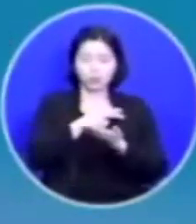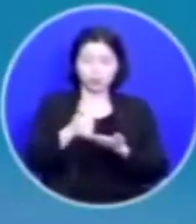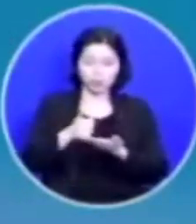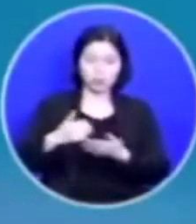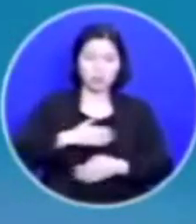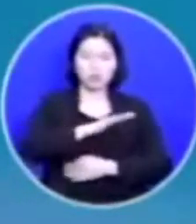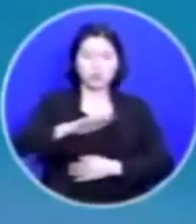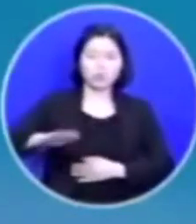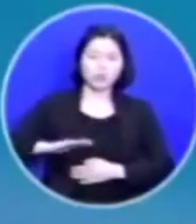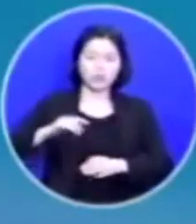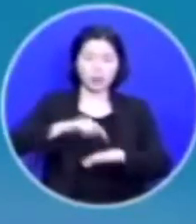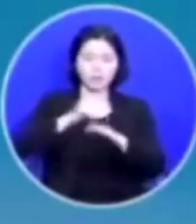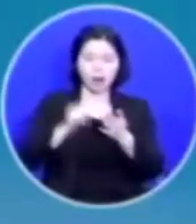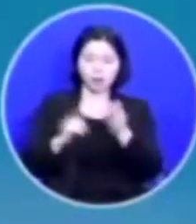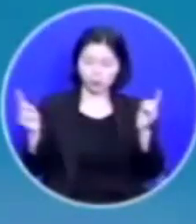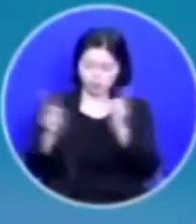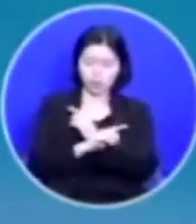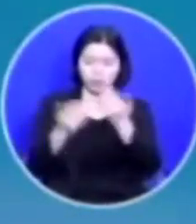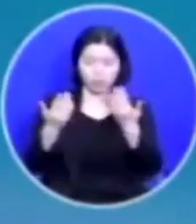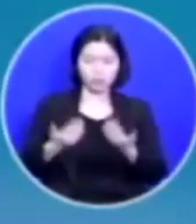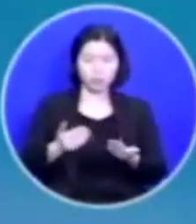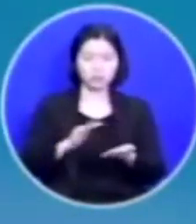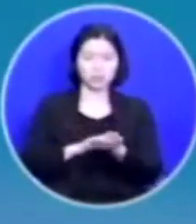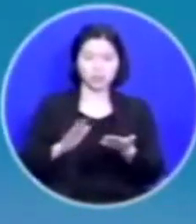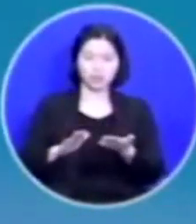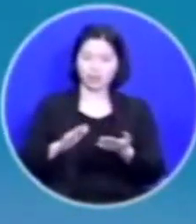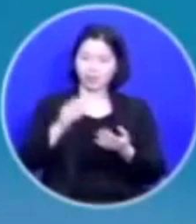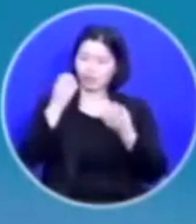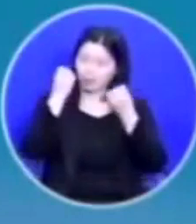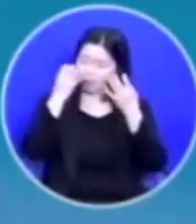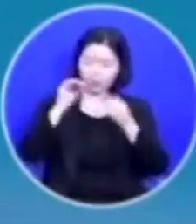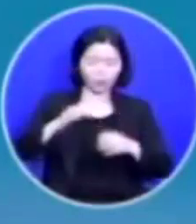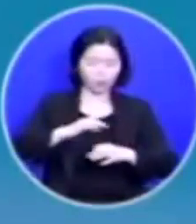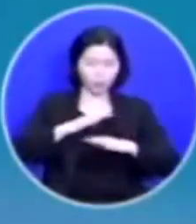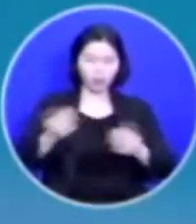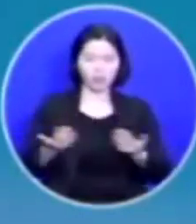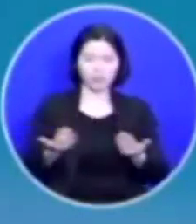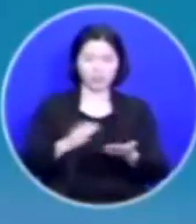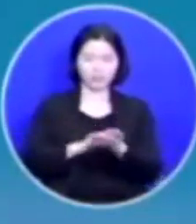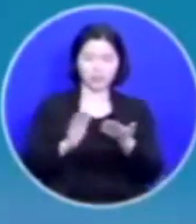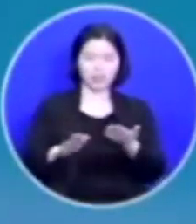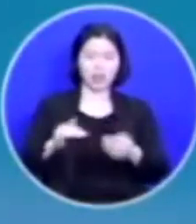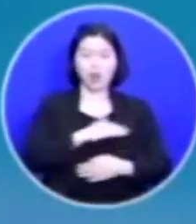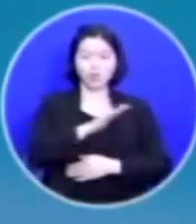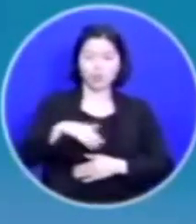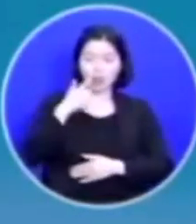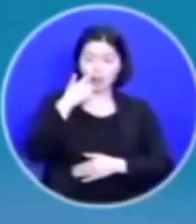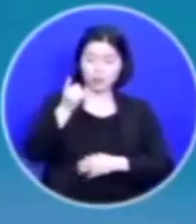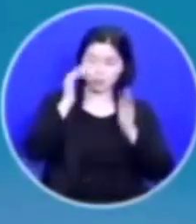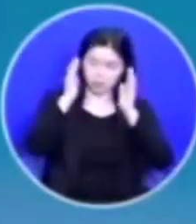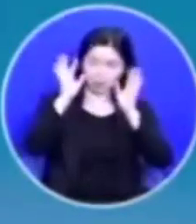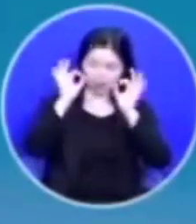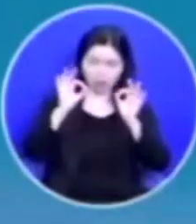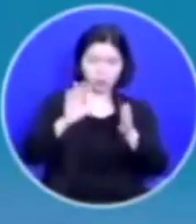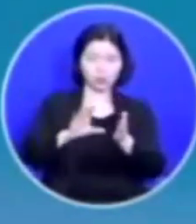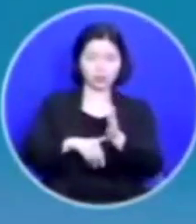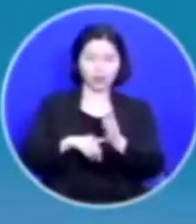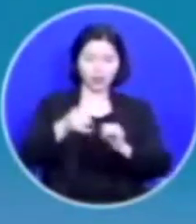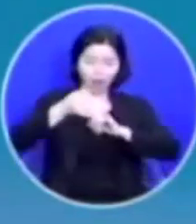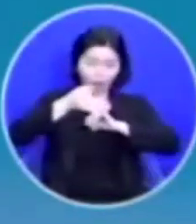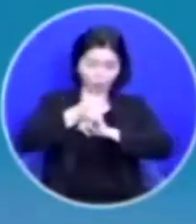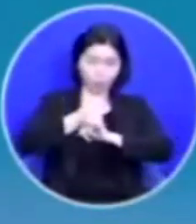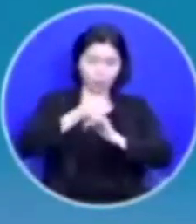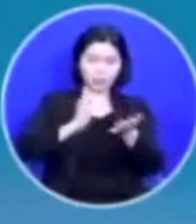우리의 마음을 바꾸세요 신기하고 놀라운 일입니다 우리가 부모님을 바라볼 때 반드시